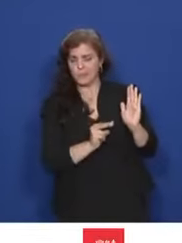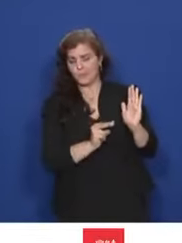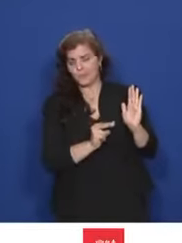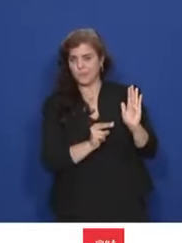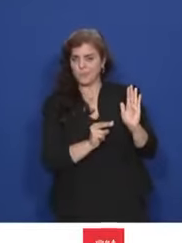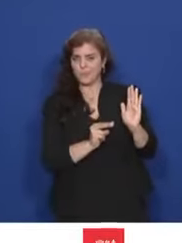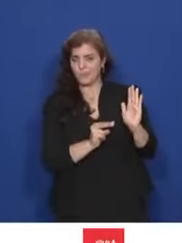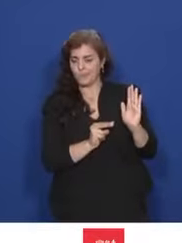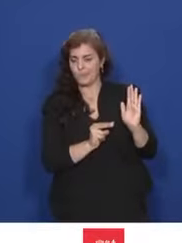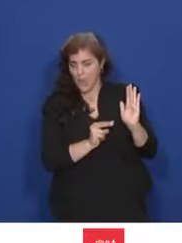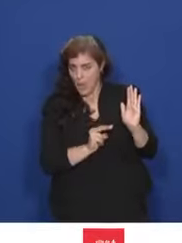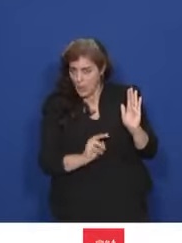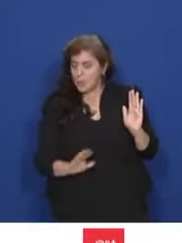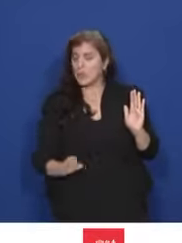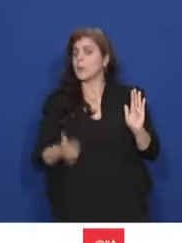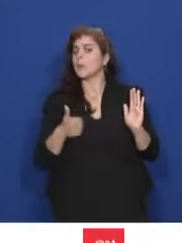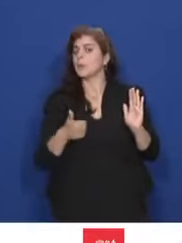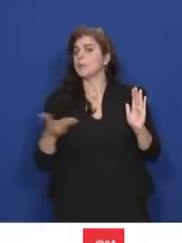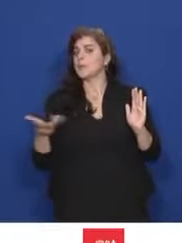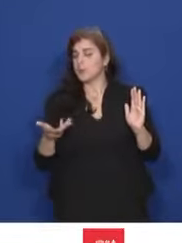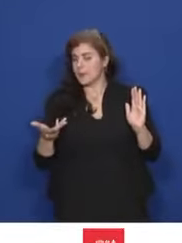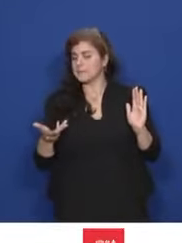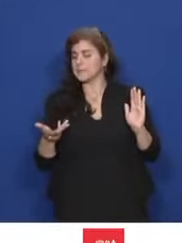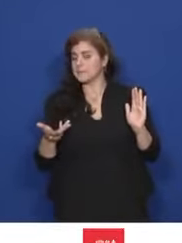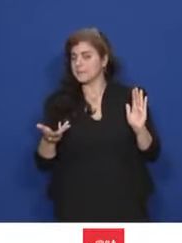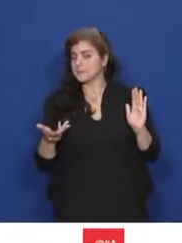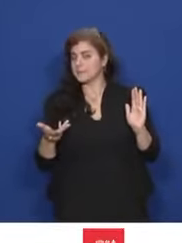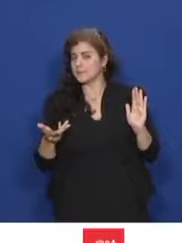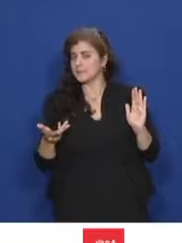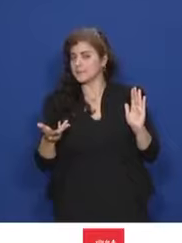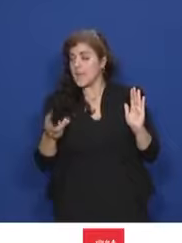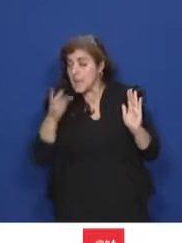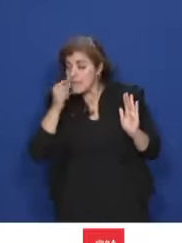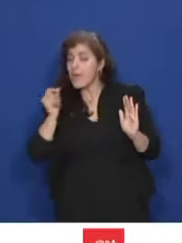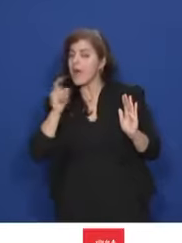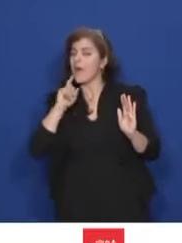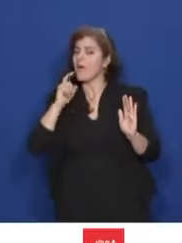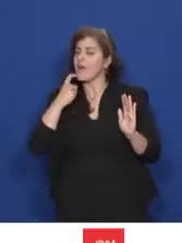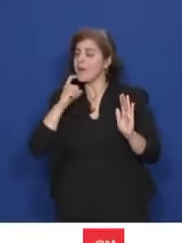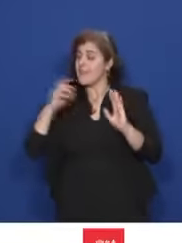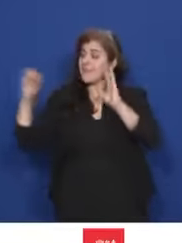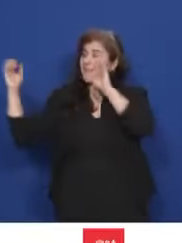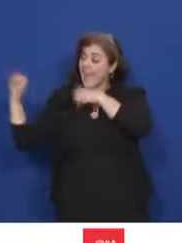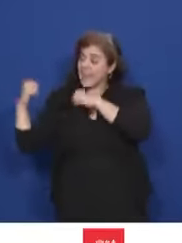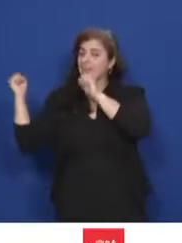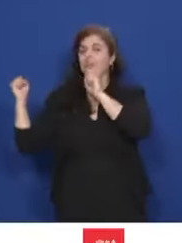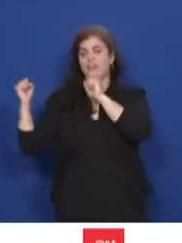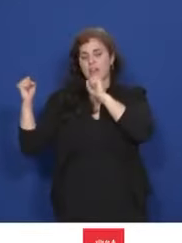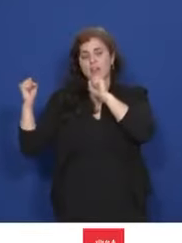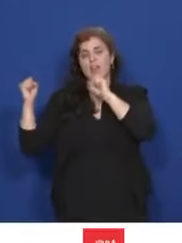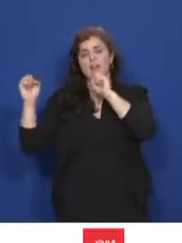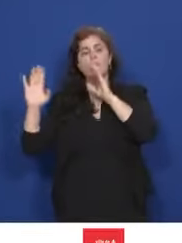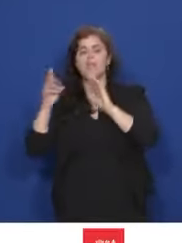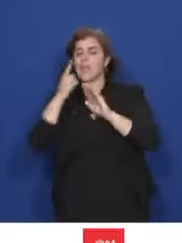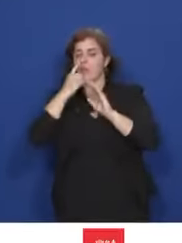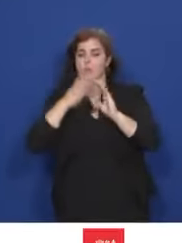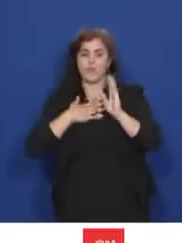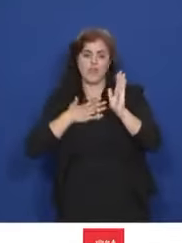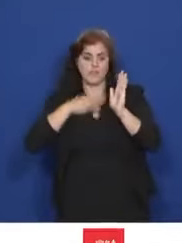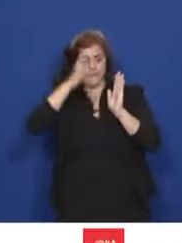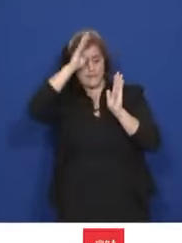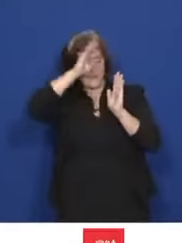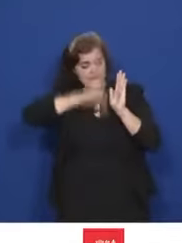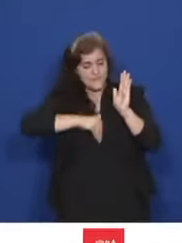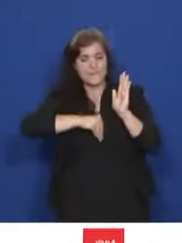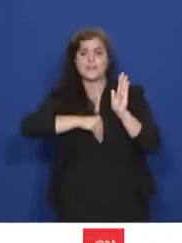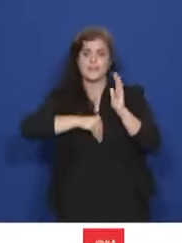recueillait l'accord, y compris des parents d'élèves de l'association. Mais je pense que les choses telles qu'elles sont écrites suite à